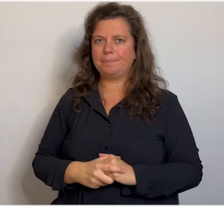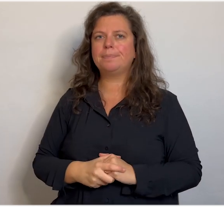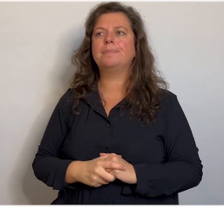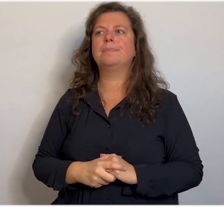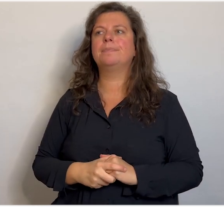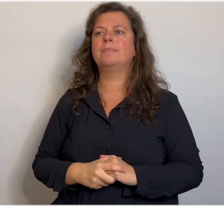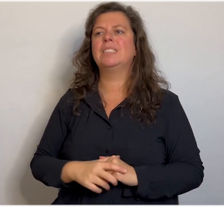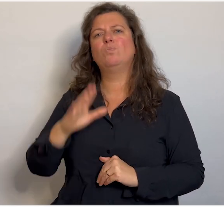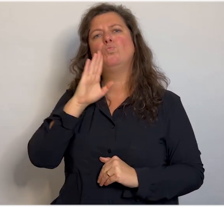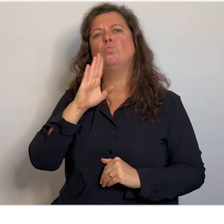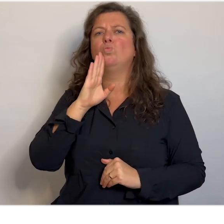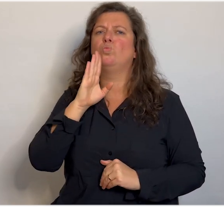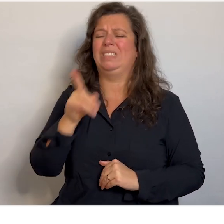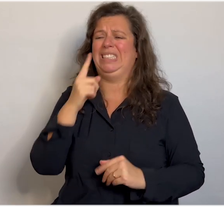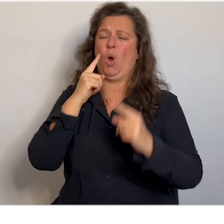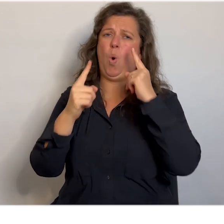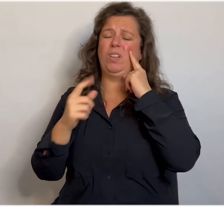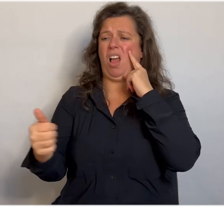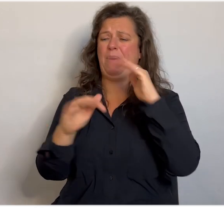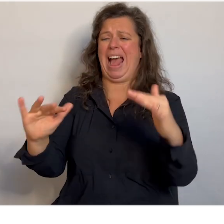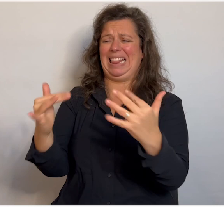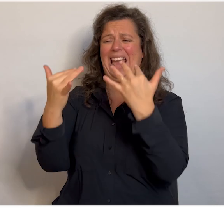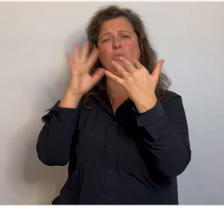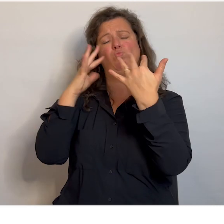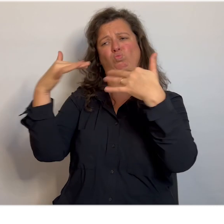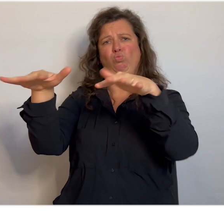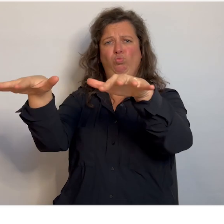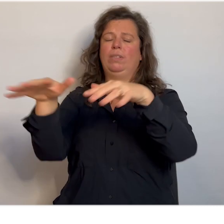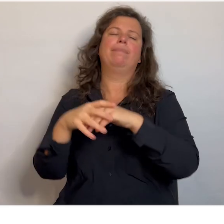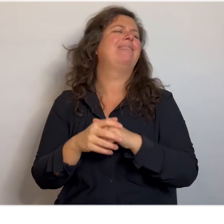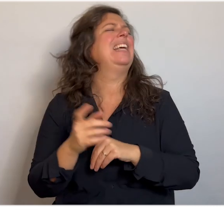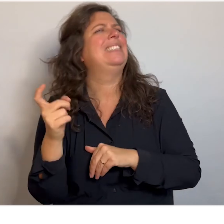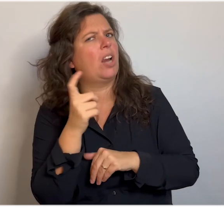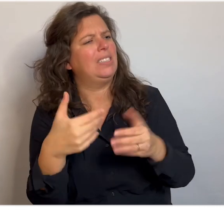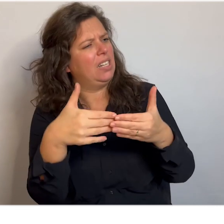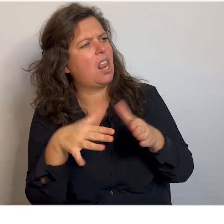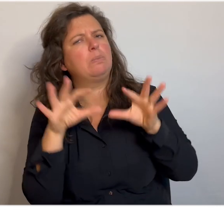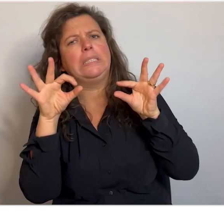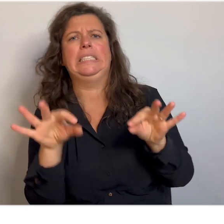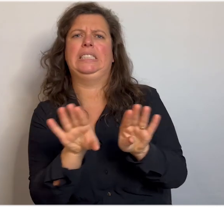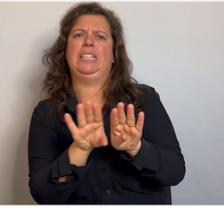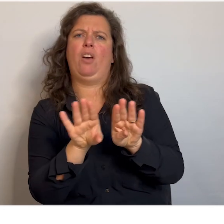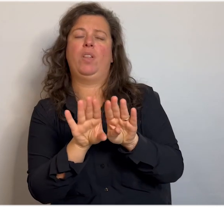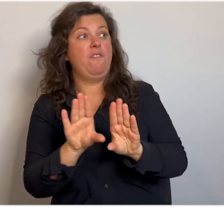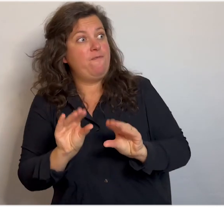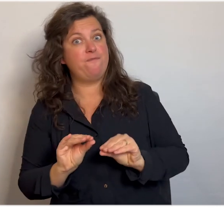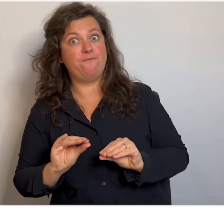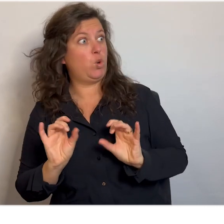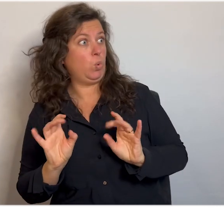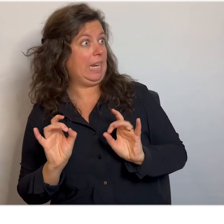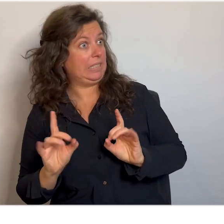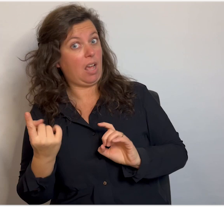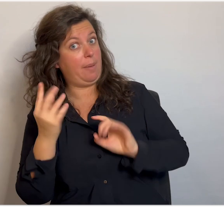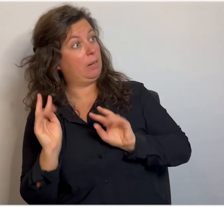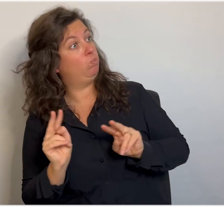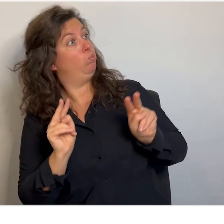Kun je soms even allemaal omdraaien? Al die ogen, die kijken me zo aan. Nee, Olly, want dat heb je straks in de klas ook. En we doen helemaal niks, we kijken alleen naar